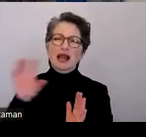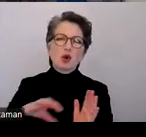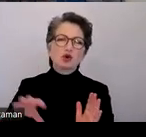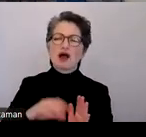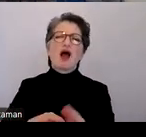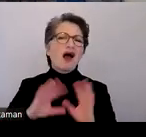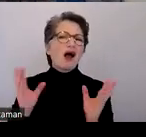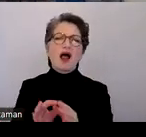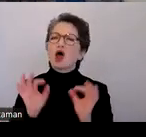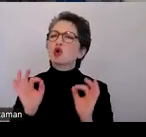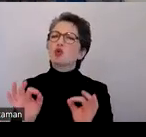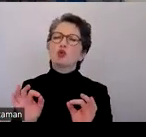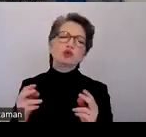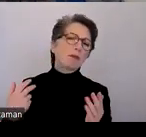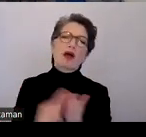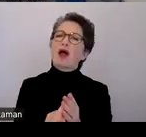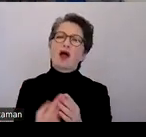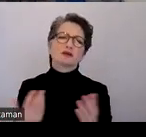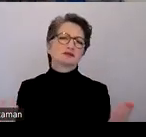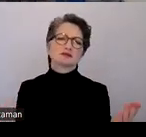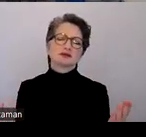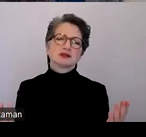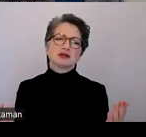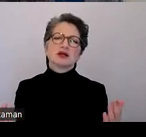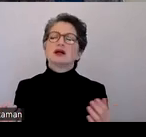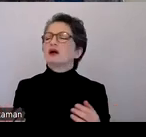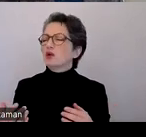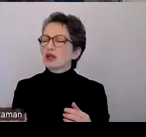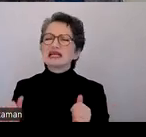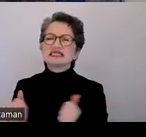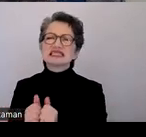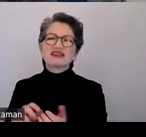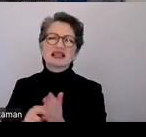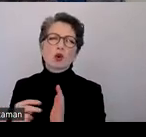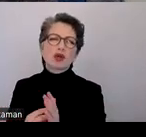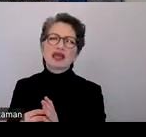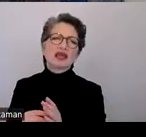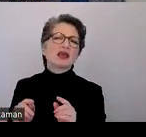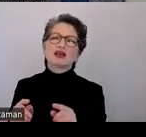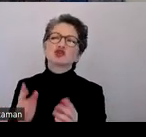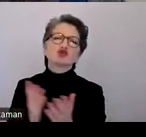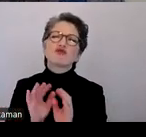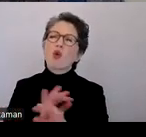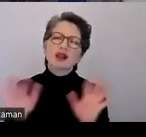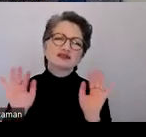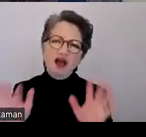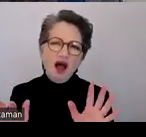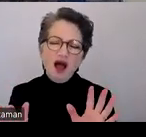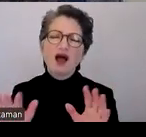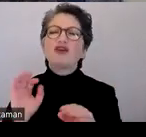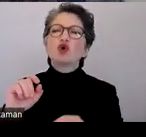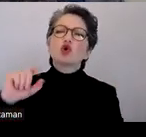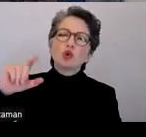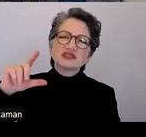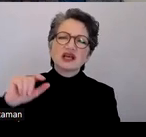so gut darauf eingestellt und die assistiven Technologien existieren für alles, um die Größe zu verstellen,